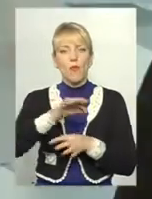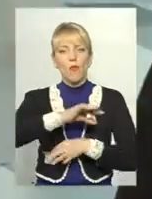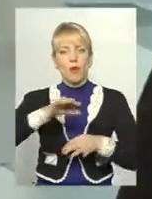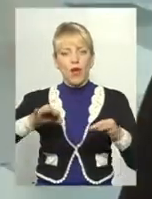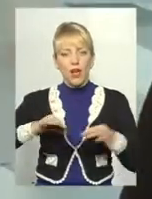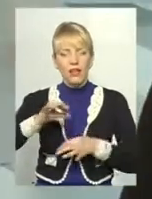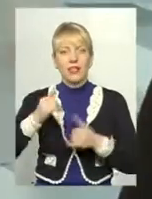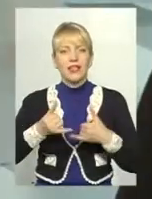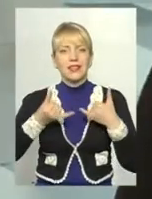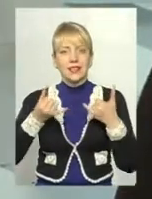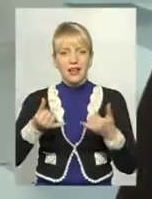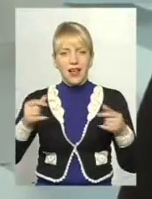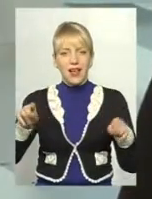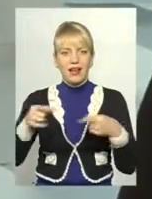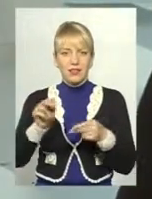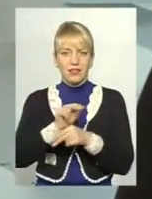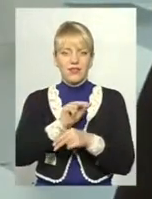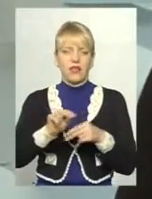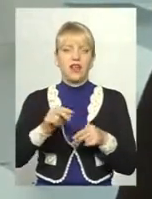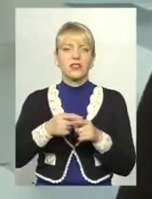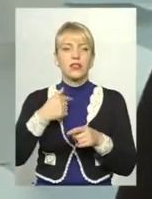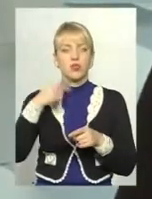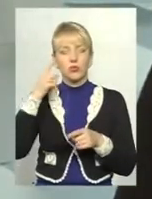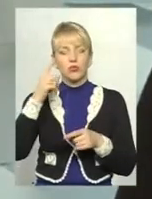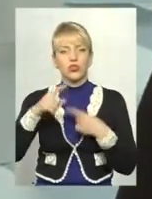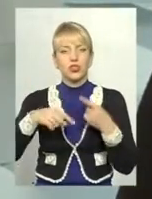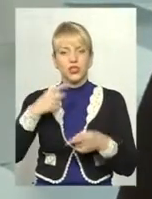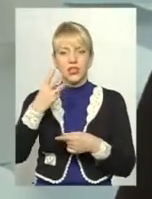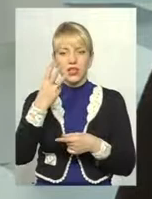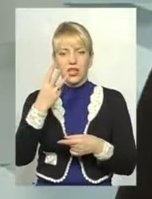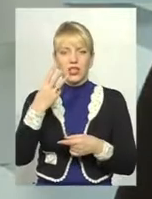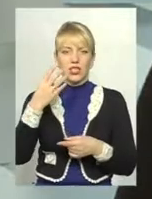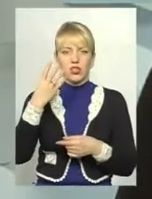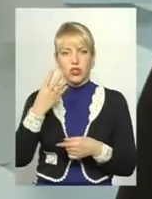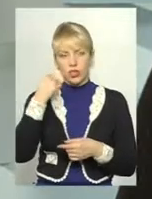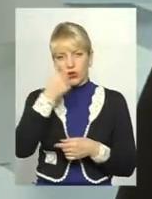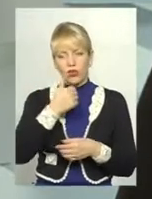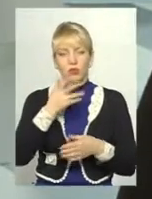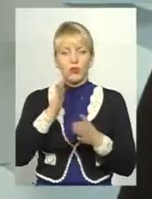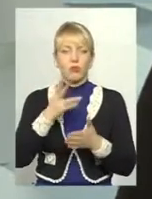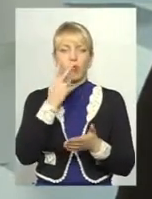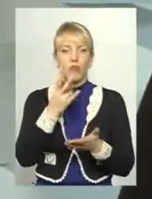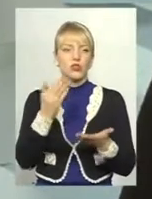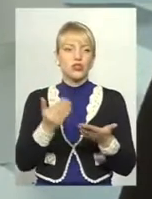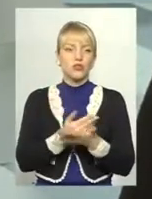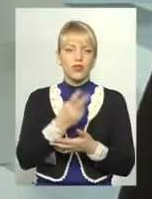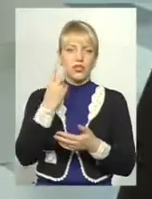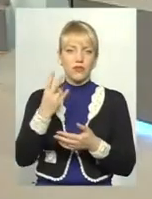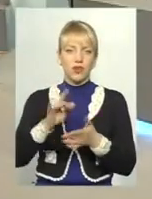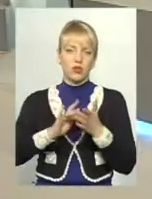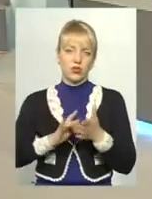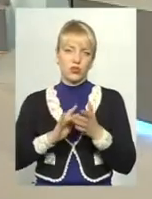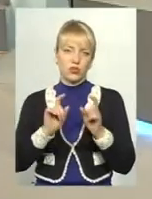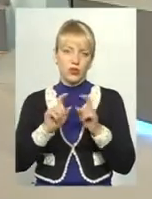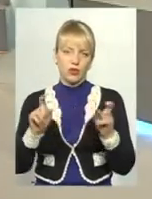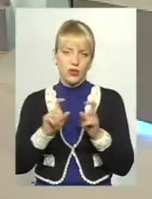років 3-4 ми зможемо бачити два туристичних нових об'єкти, які будуть на території Хмельницької області.